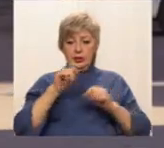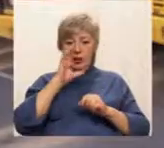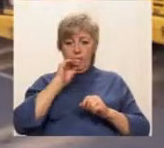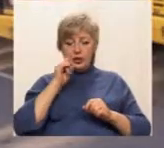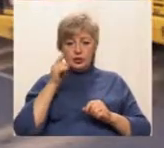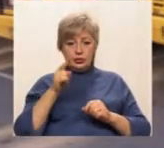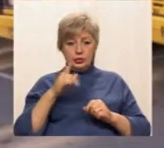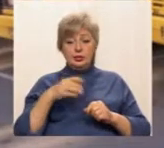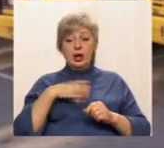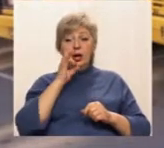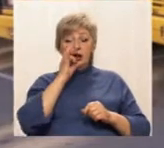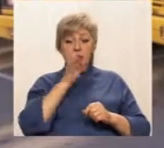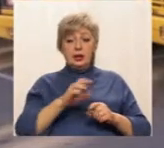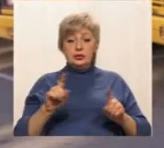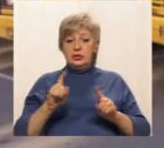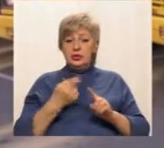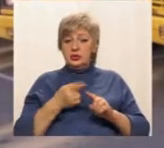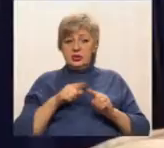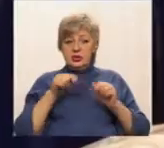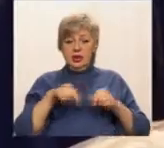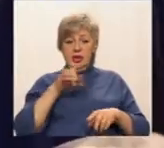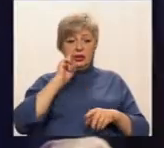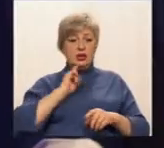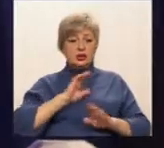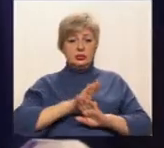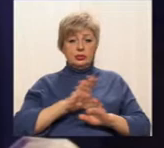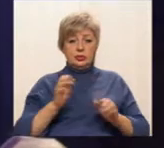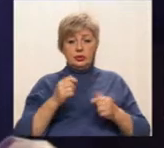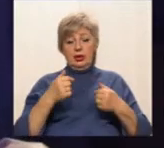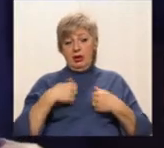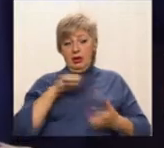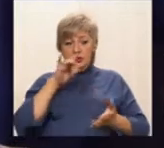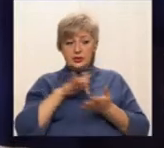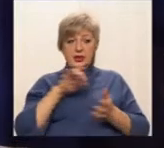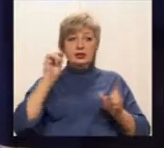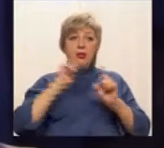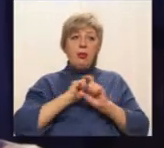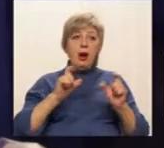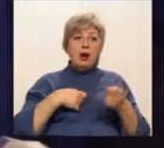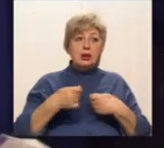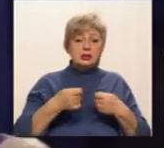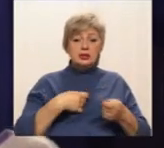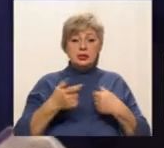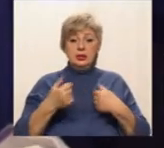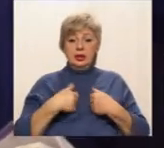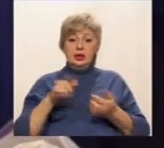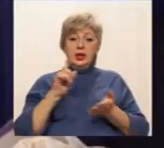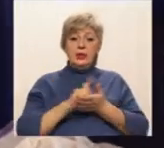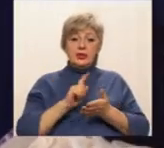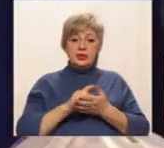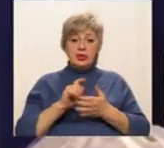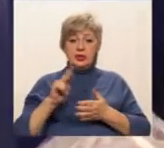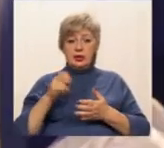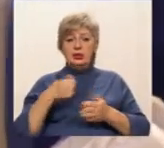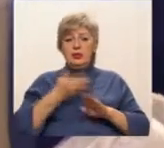Каже, для неї, як для пенсіонерки, це незручно. В центрі магазини є, щоб зайти. Я пенсіонерка, мені